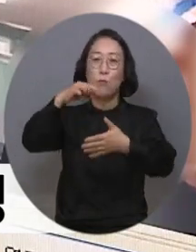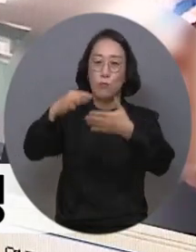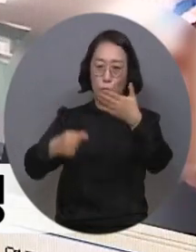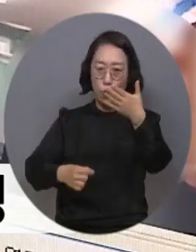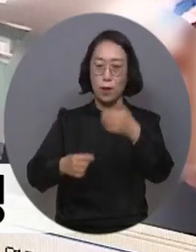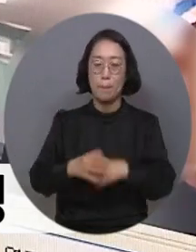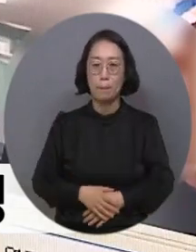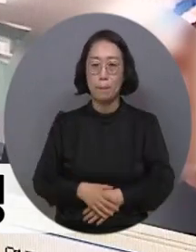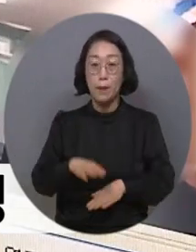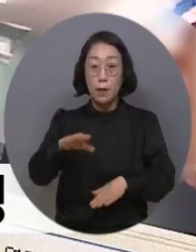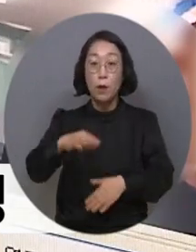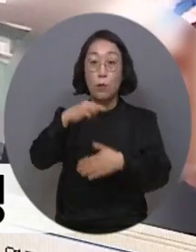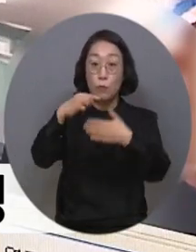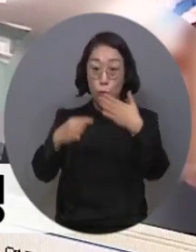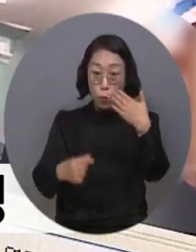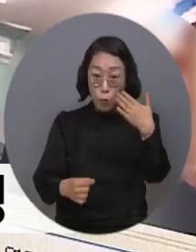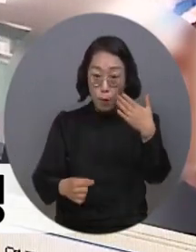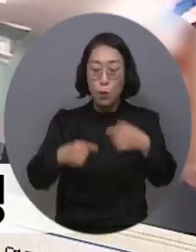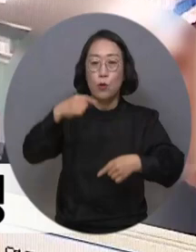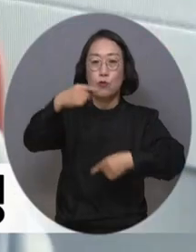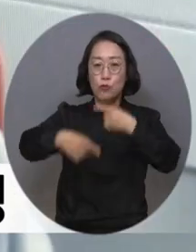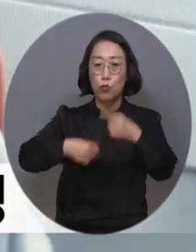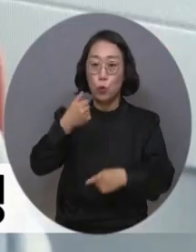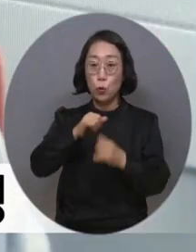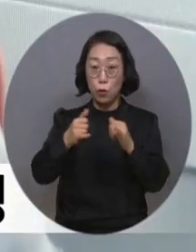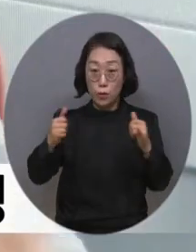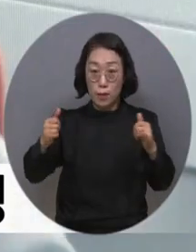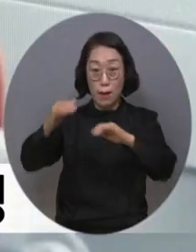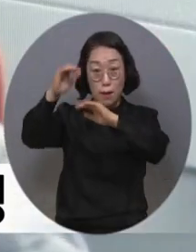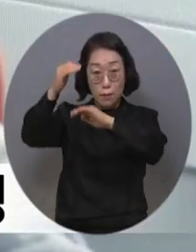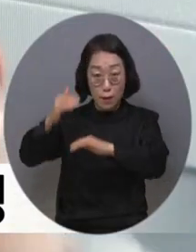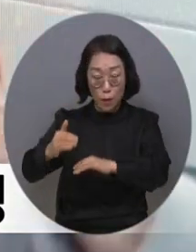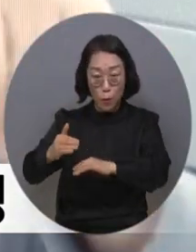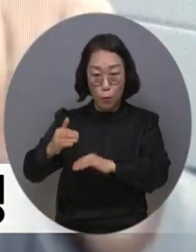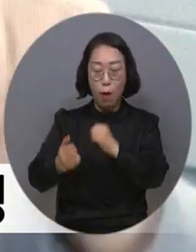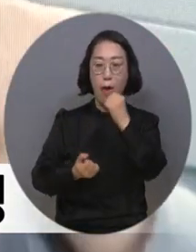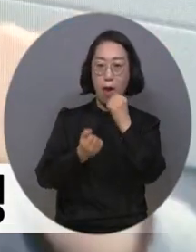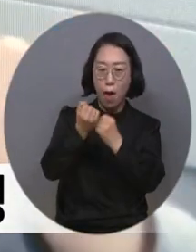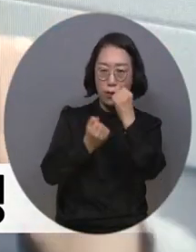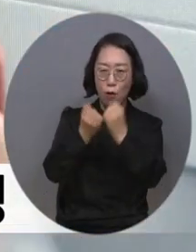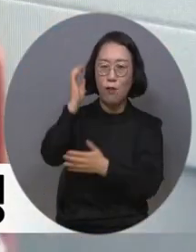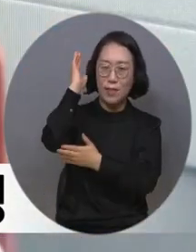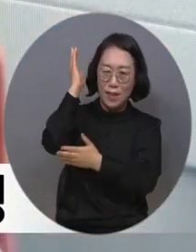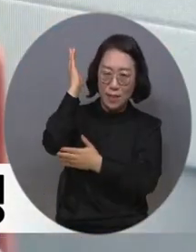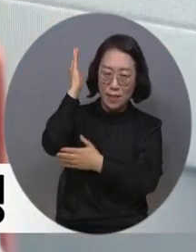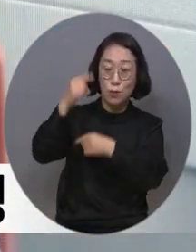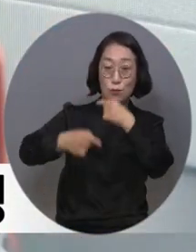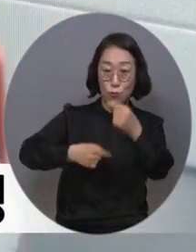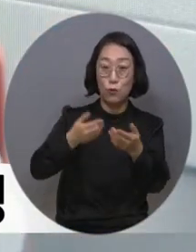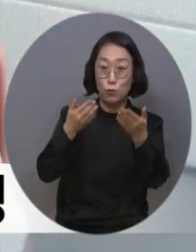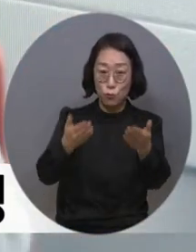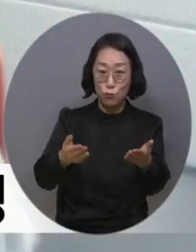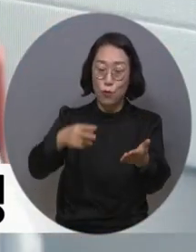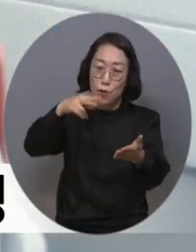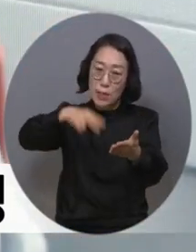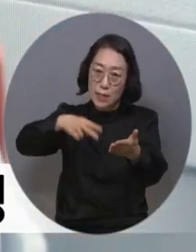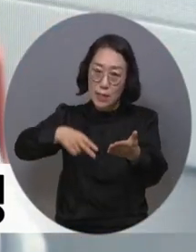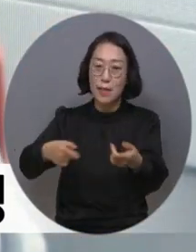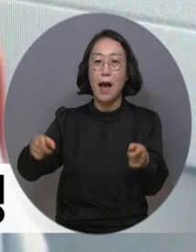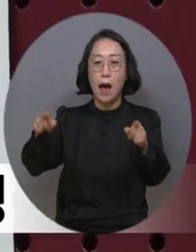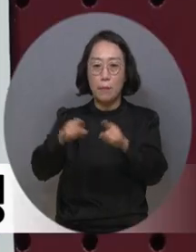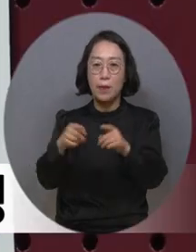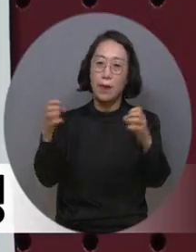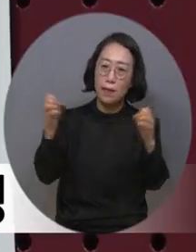특히 이번 프로그램에서는 수어 통역사가 수어로 도서를 해설해 책읽기 활동과 독후 활동을 병행합니다.